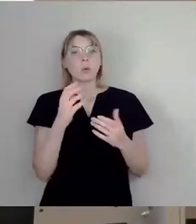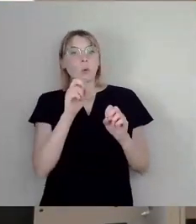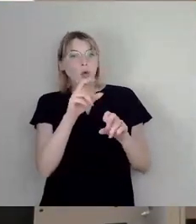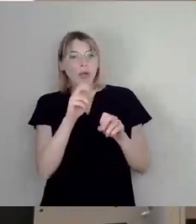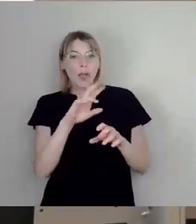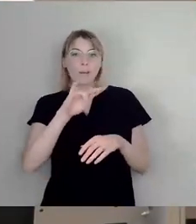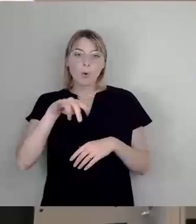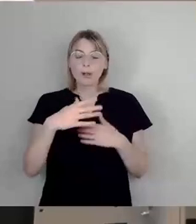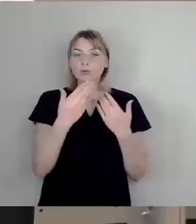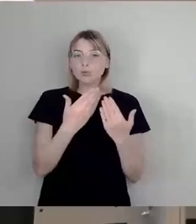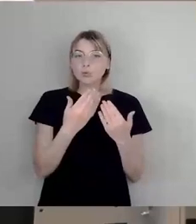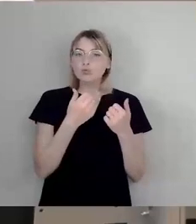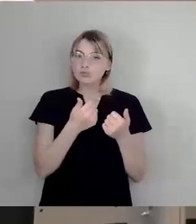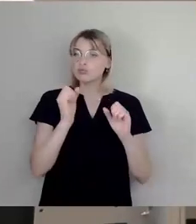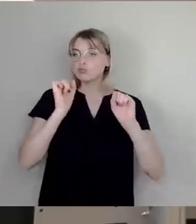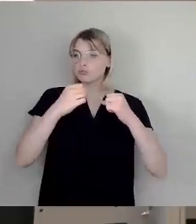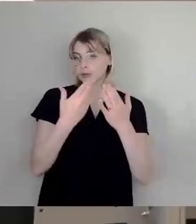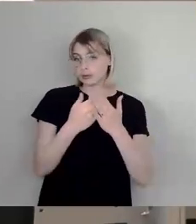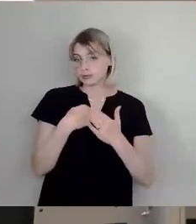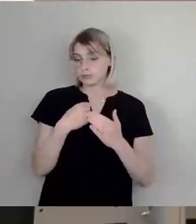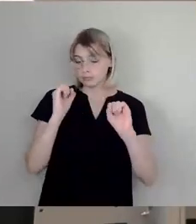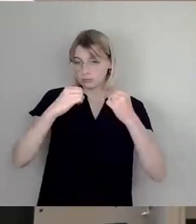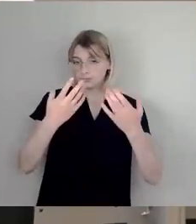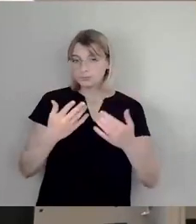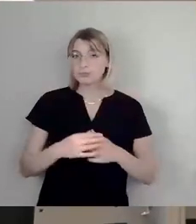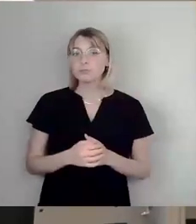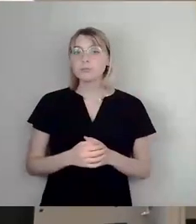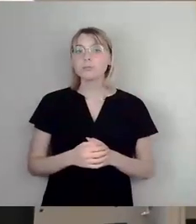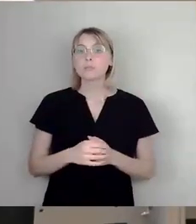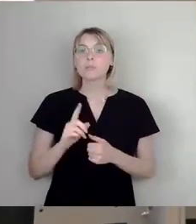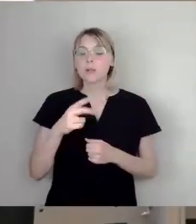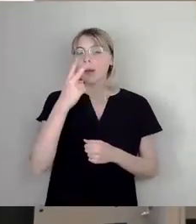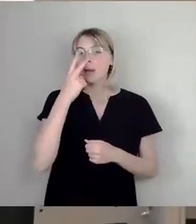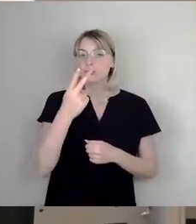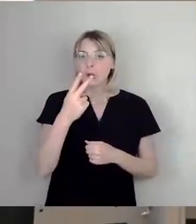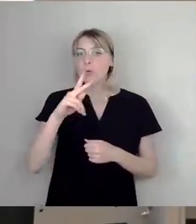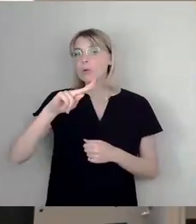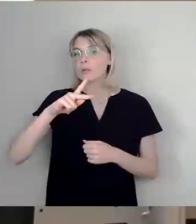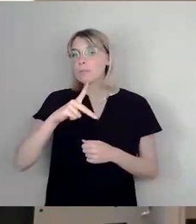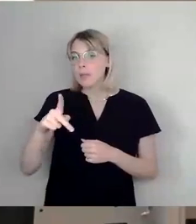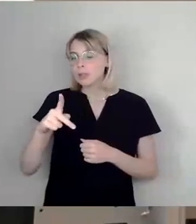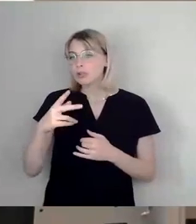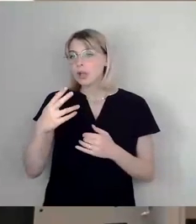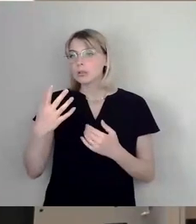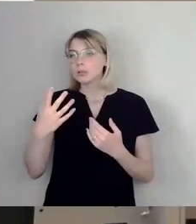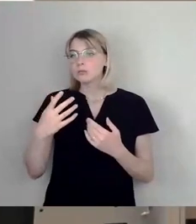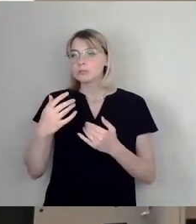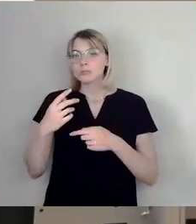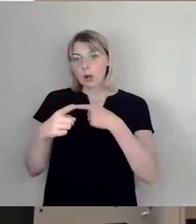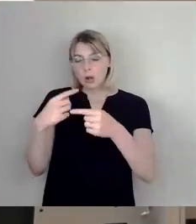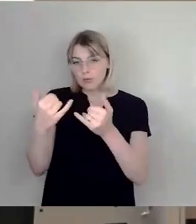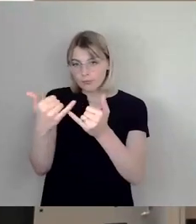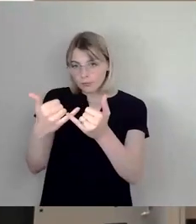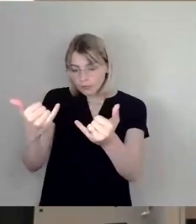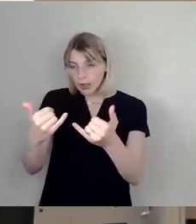das. Deshalb werden wir auch zustimmen und dann schauen wir uns das mal an, wie das in Pieschen so realisiert wird. Und dann